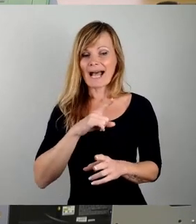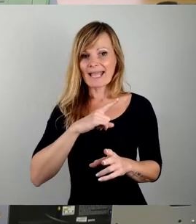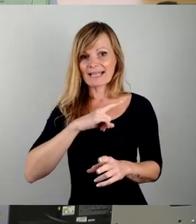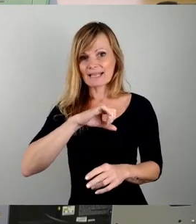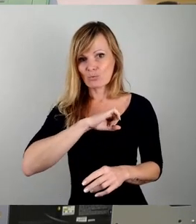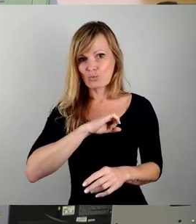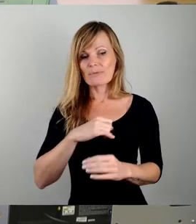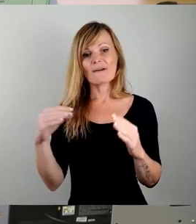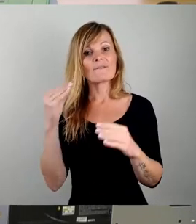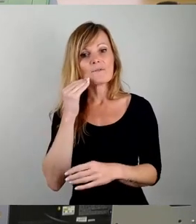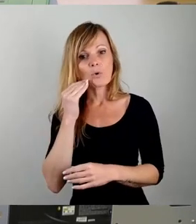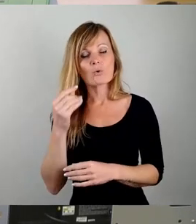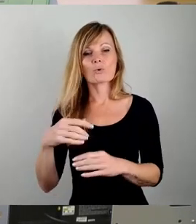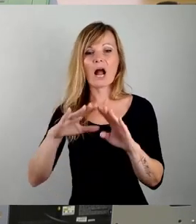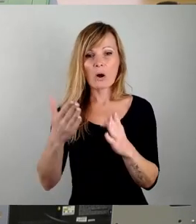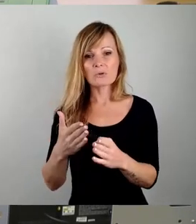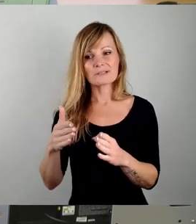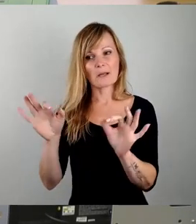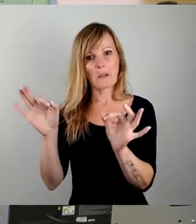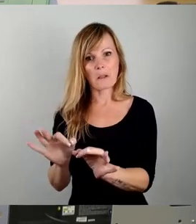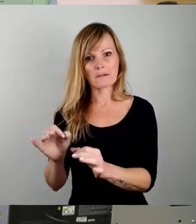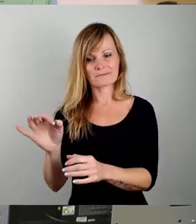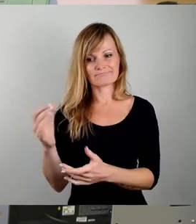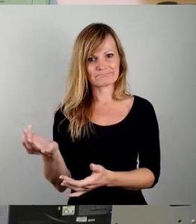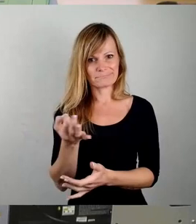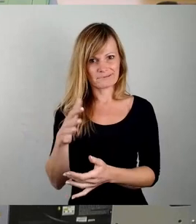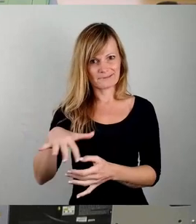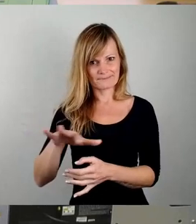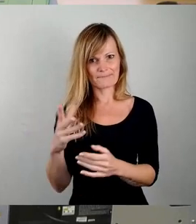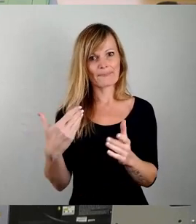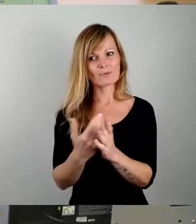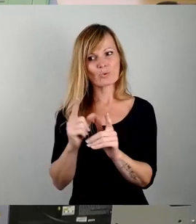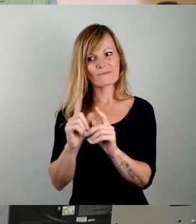Häusern sehr gering ist. Das heißt, auch da haben sie eine kompensierende Funktion.